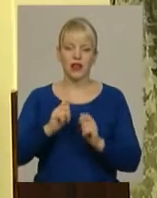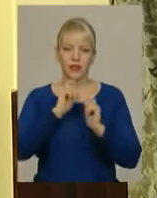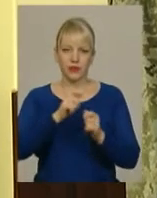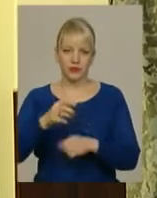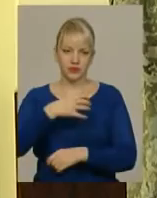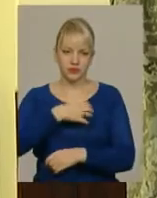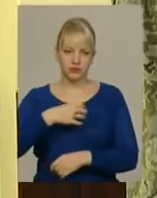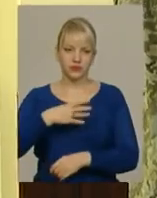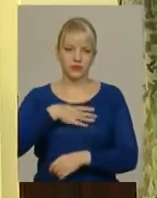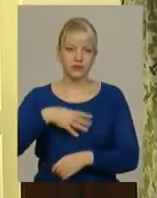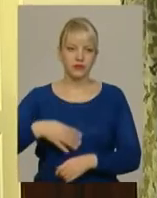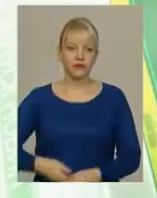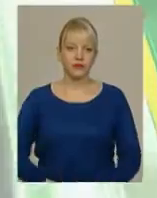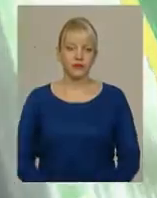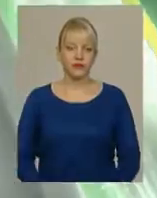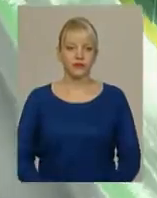нагороди.